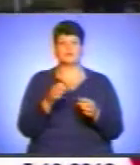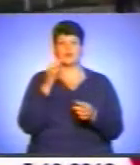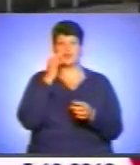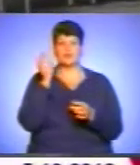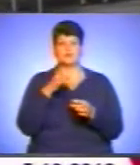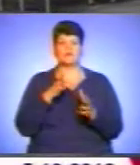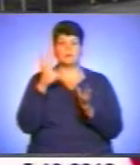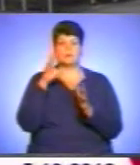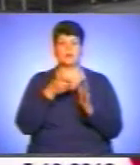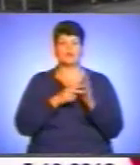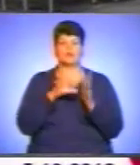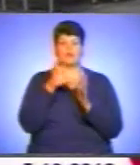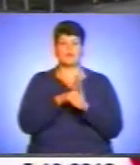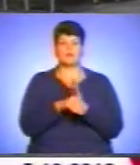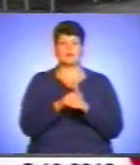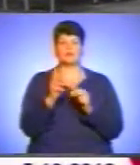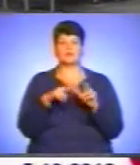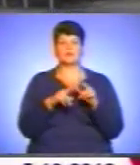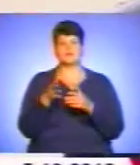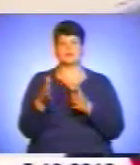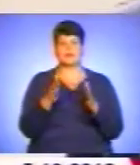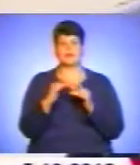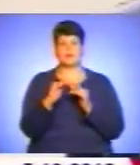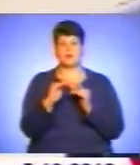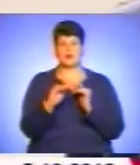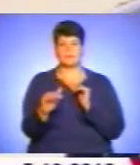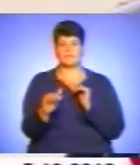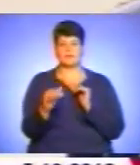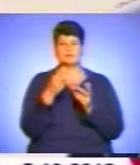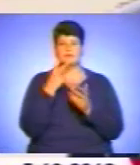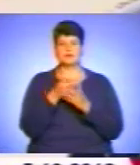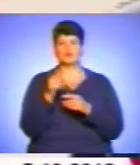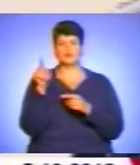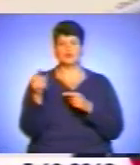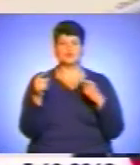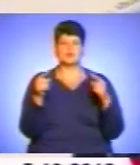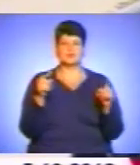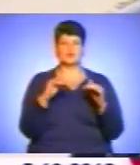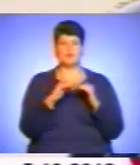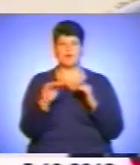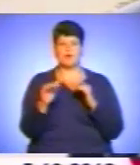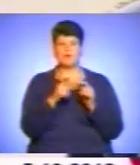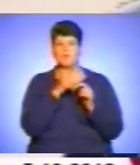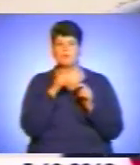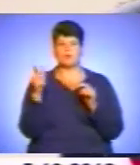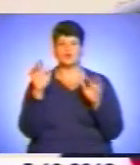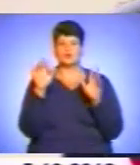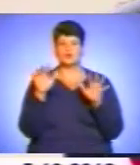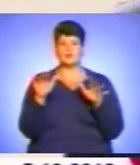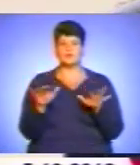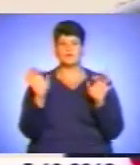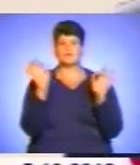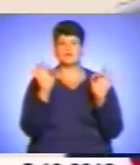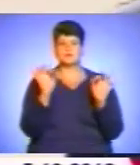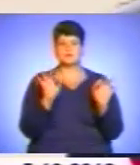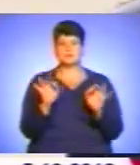він планує впровадити будівництво доріг і на полях. Ми бачимо щодо того чи іншого поля, особливо коли дощі, особливо осінній